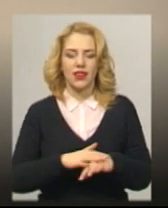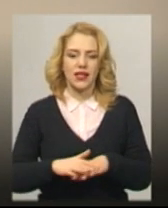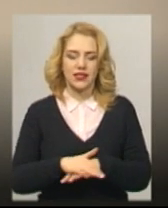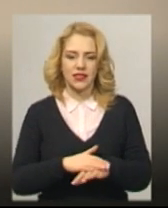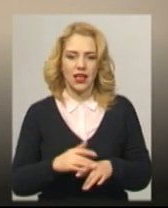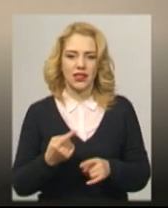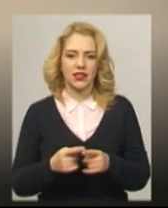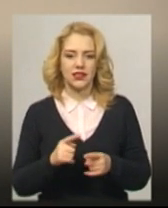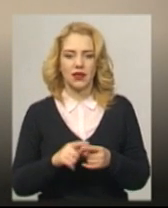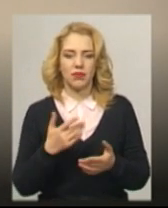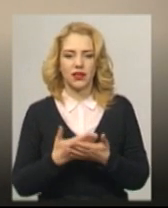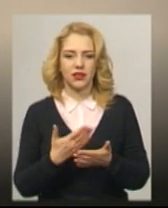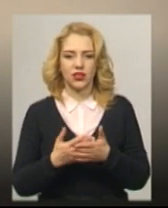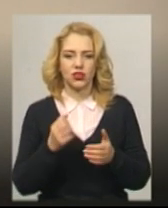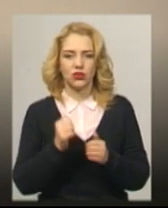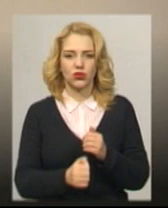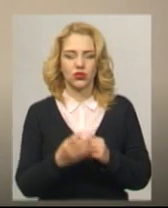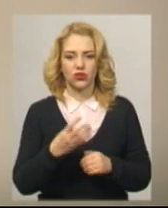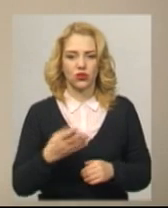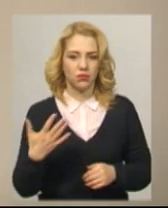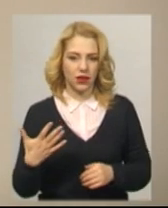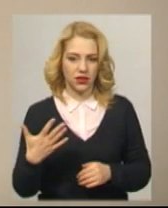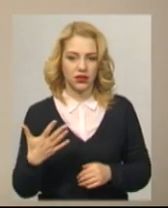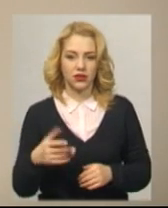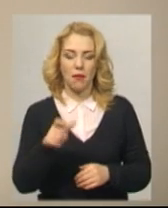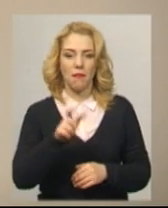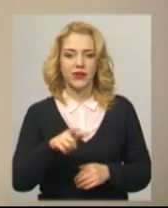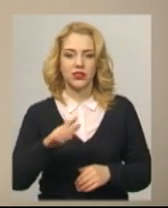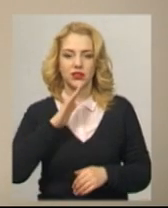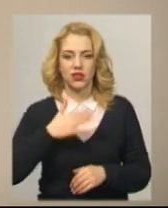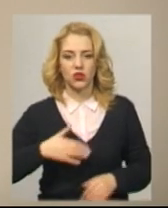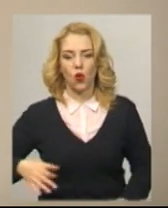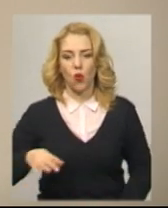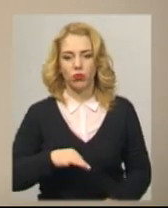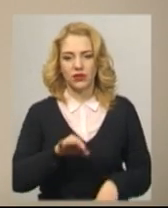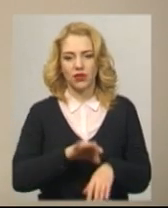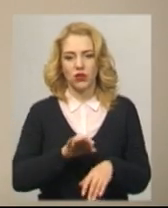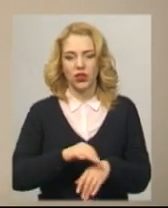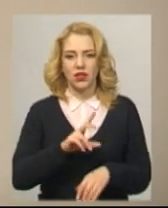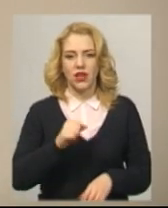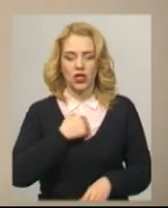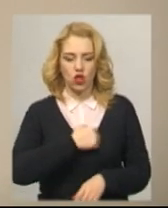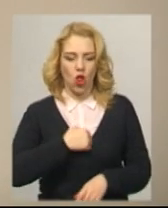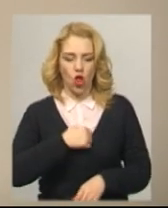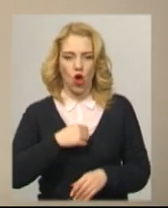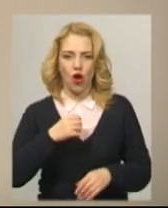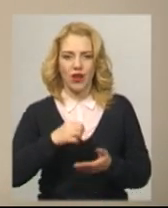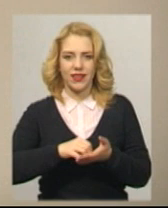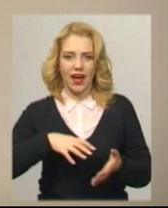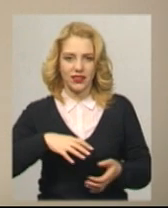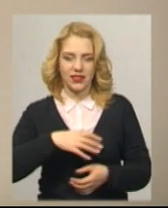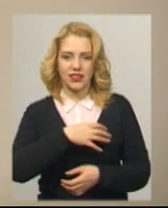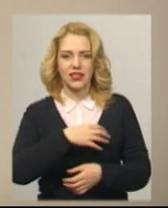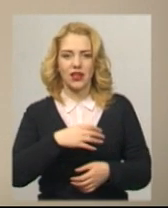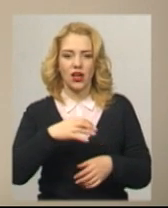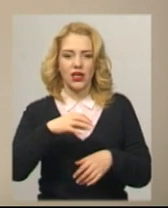Це практично кожний 45-й мешканець з нашої області хворіє на злоякісні новотворень. Щоб подивитися